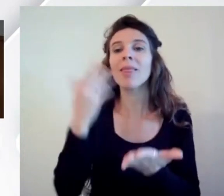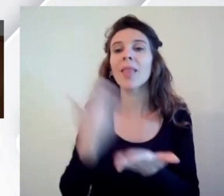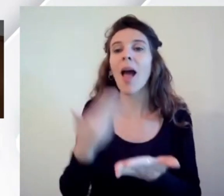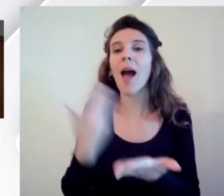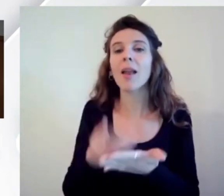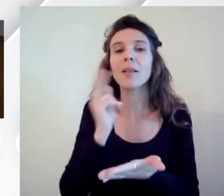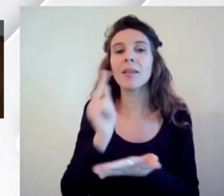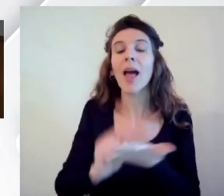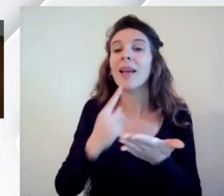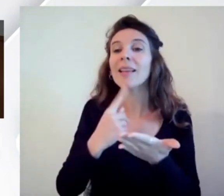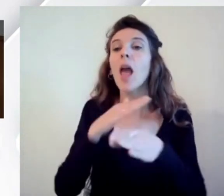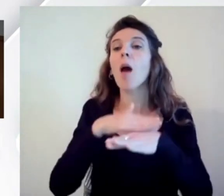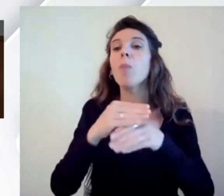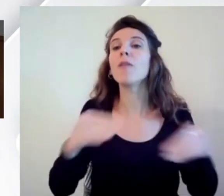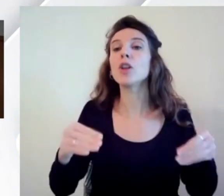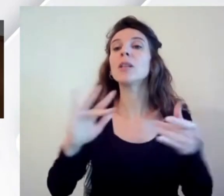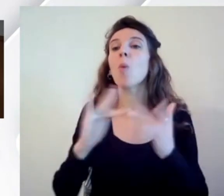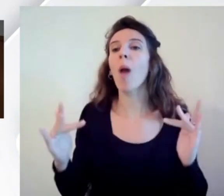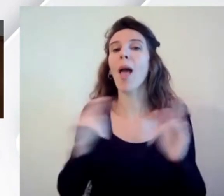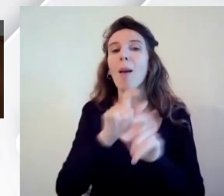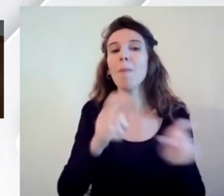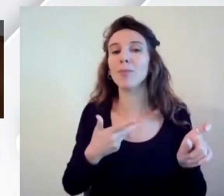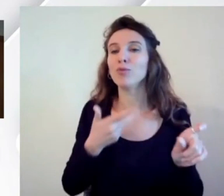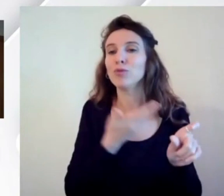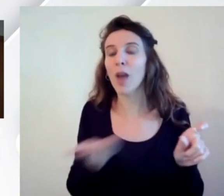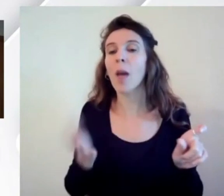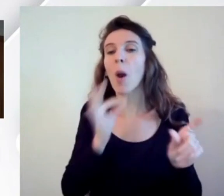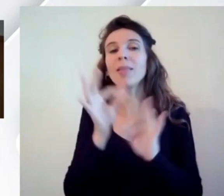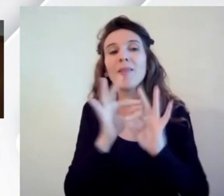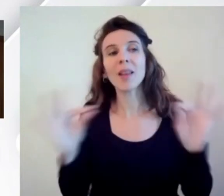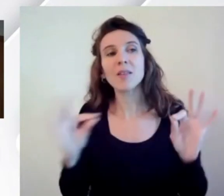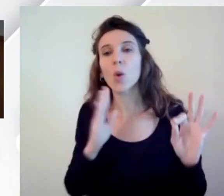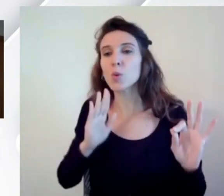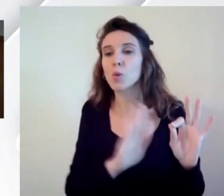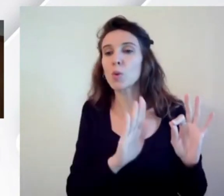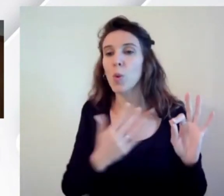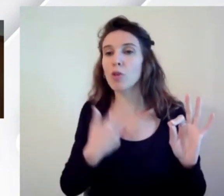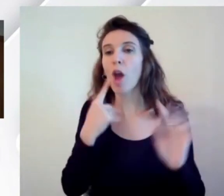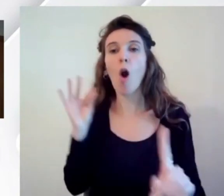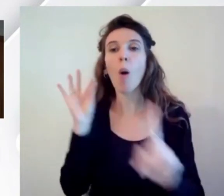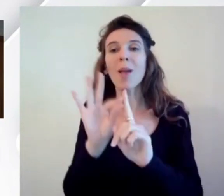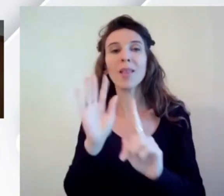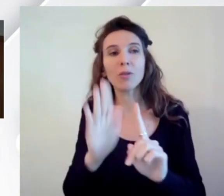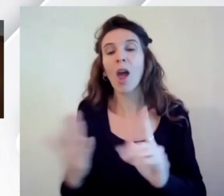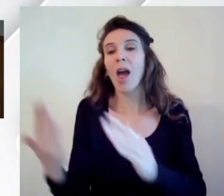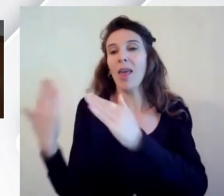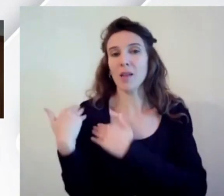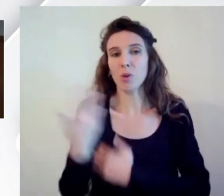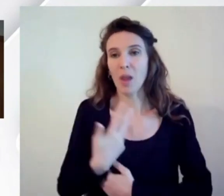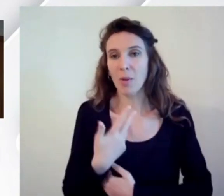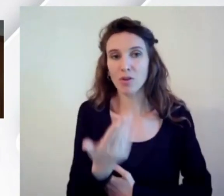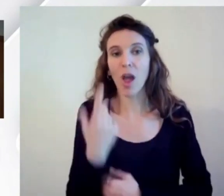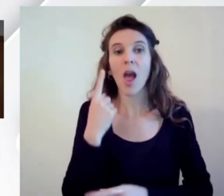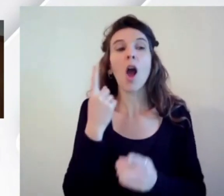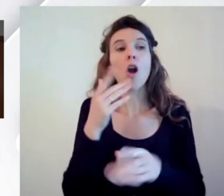che avevano una definizione sintetica una missione dei compiti principali delle